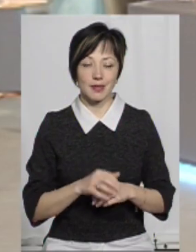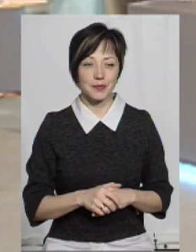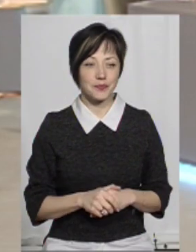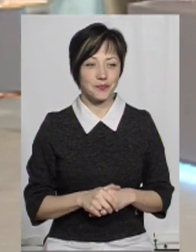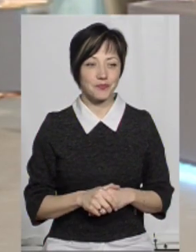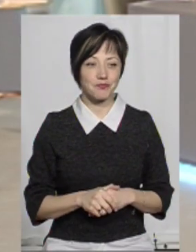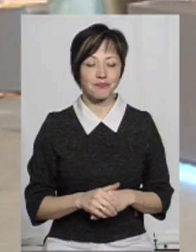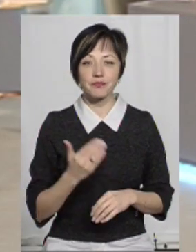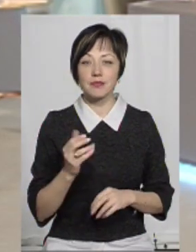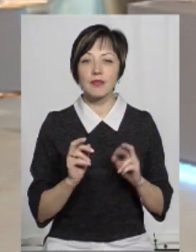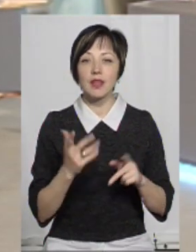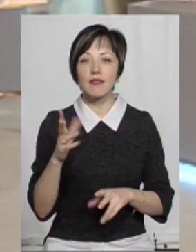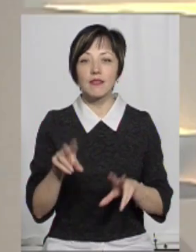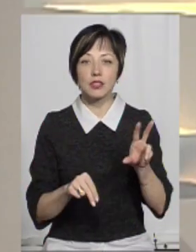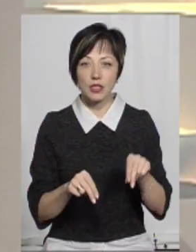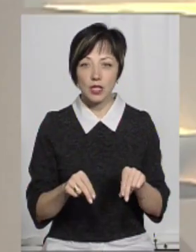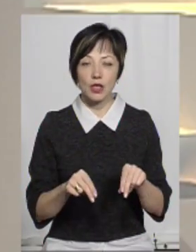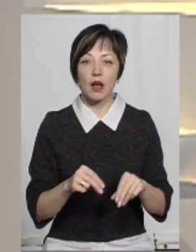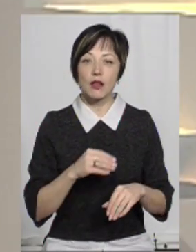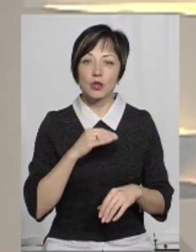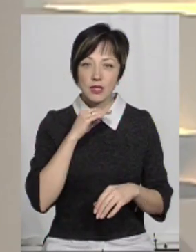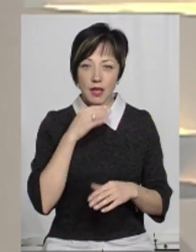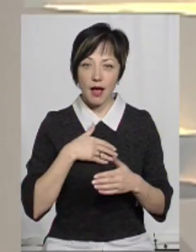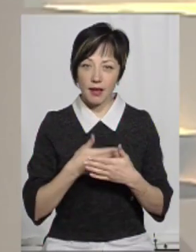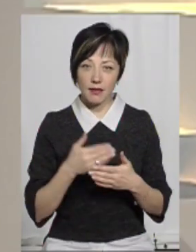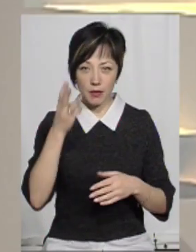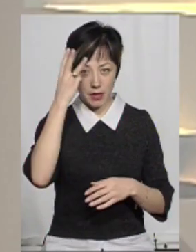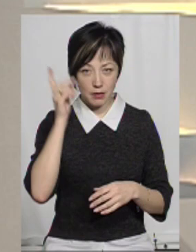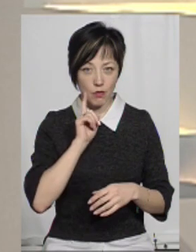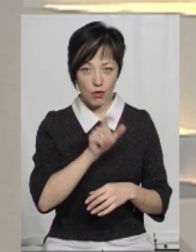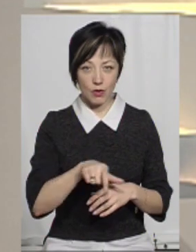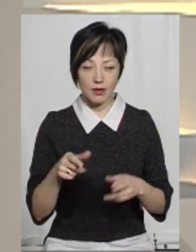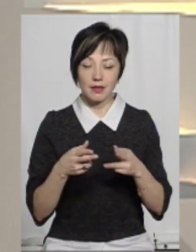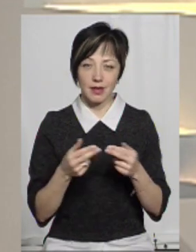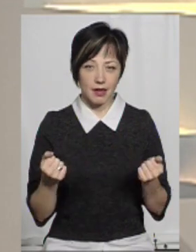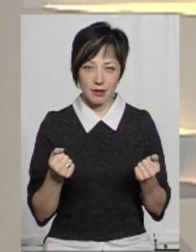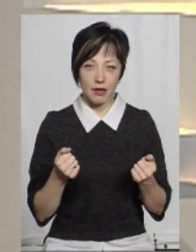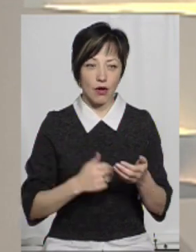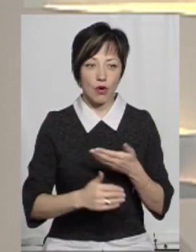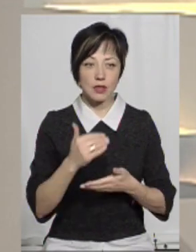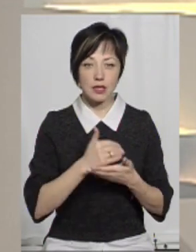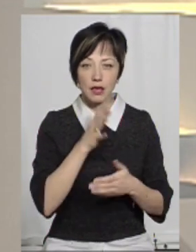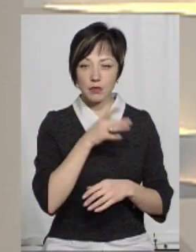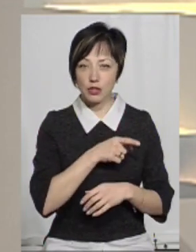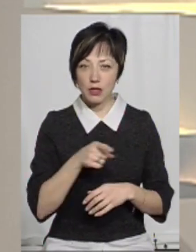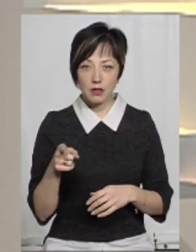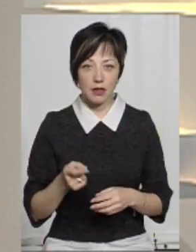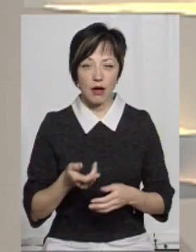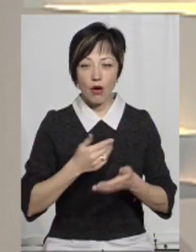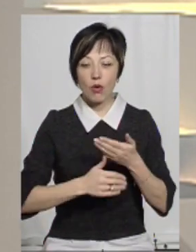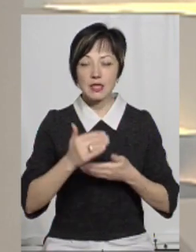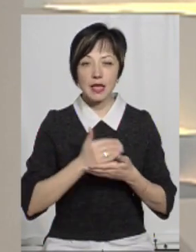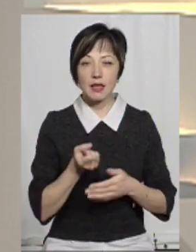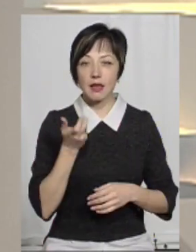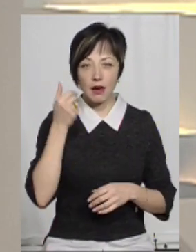Пані Олено, ви як вважаєте, чи достатньо активна хмельницька молодь? Так, останнім часом, останні кілька